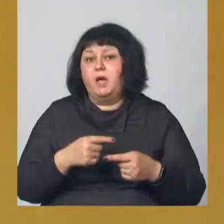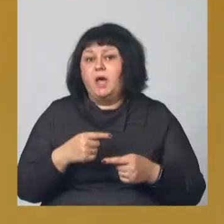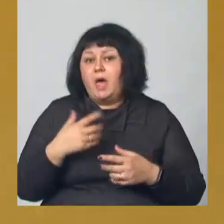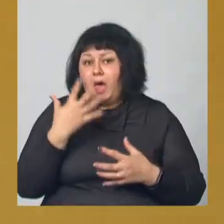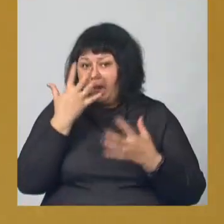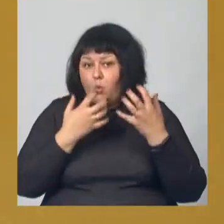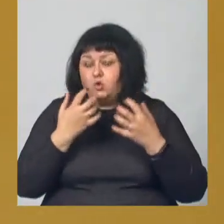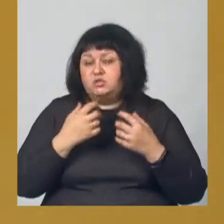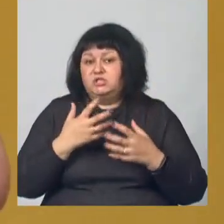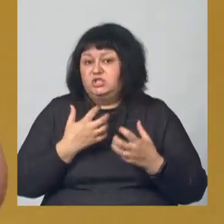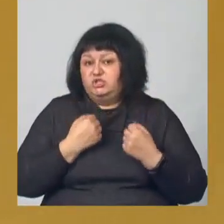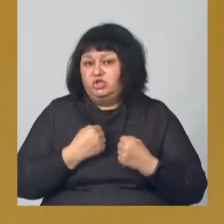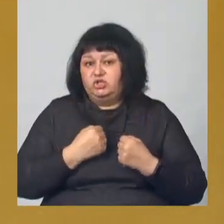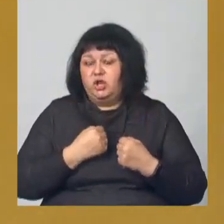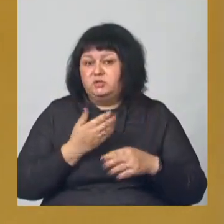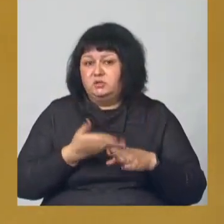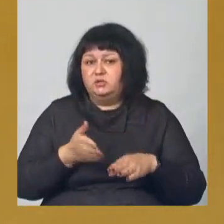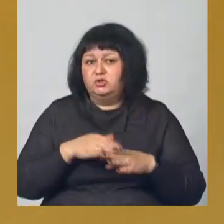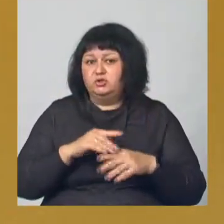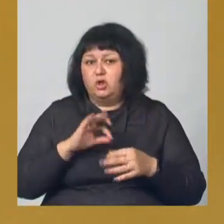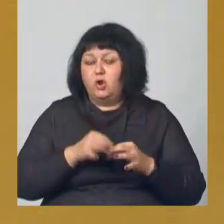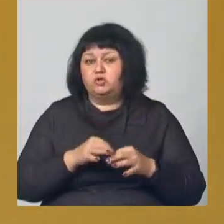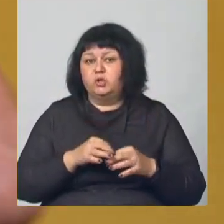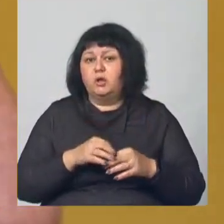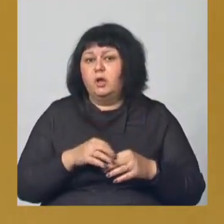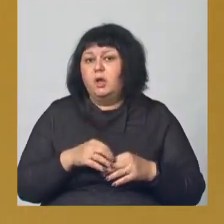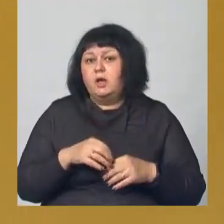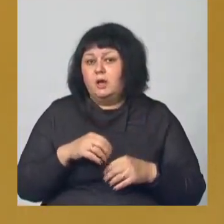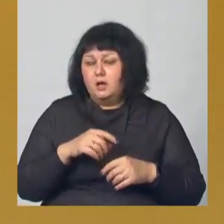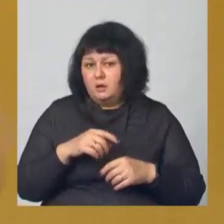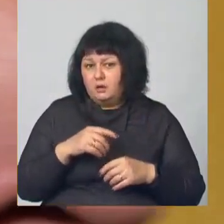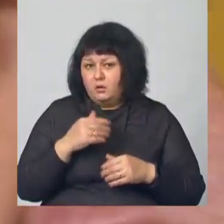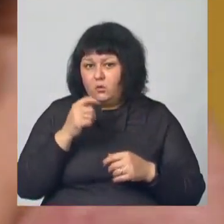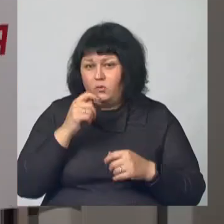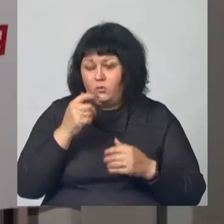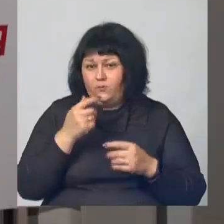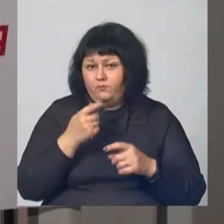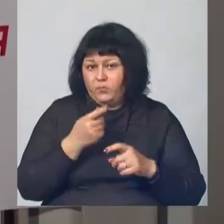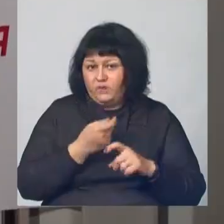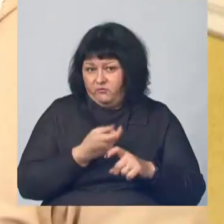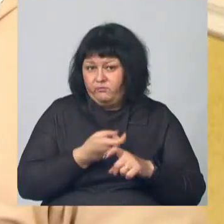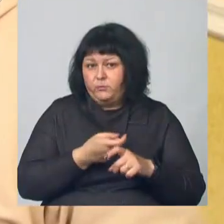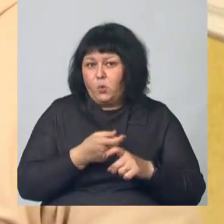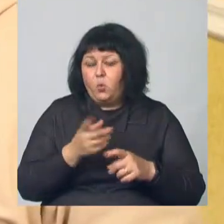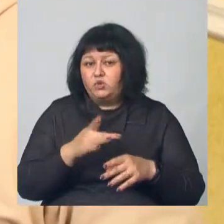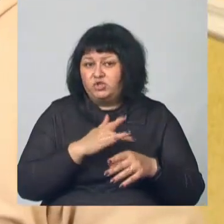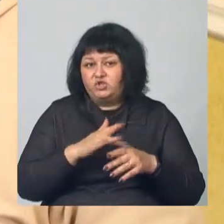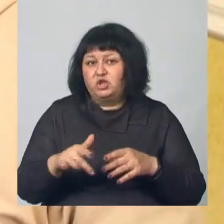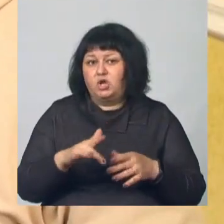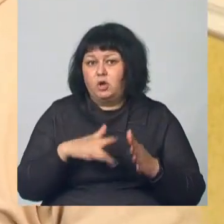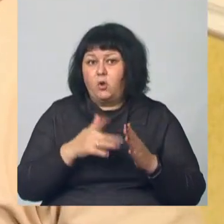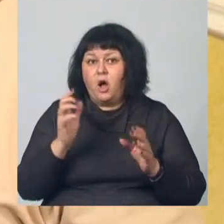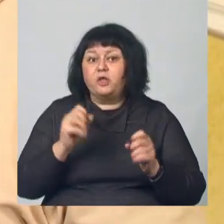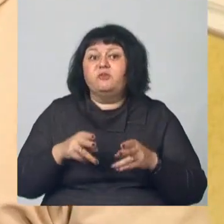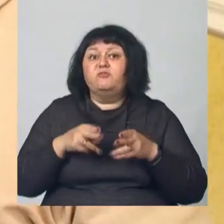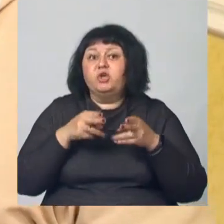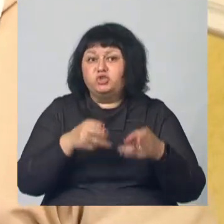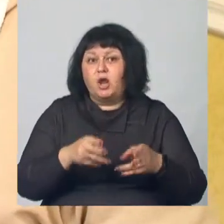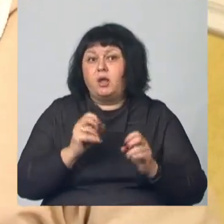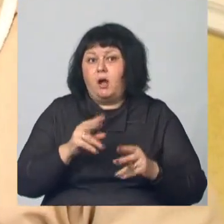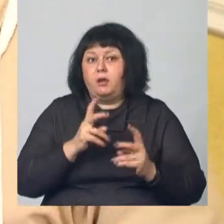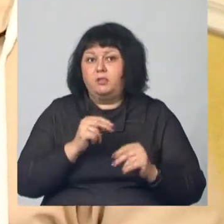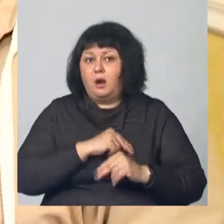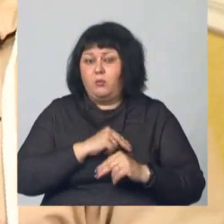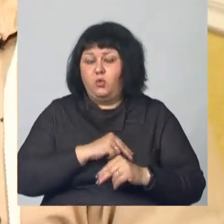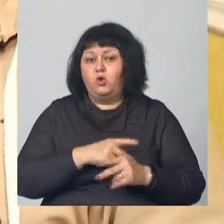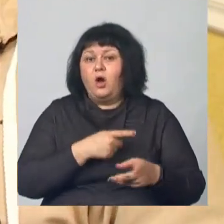сих пор. Украинские силовики, никого не жалея, уничтожали родной город Попасное. Они как на работу выезжали, отстреляли район за